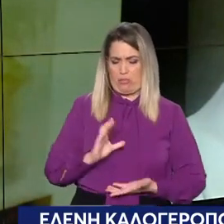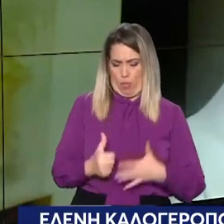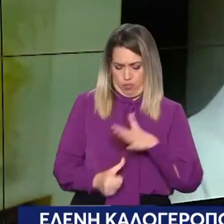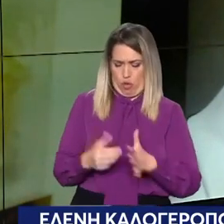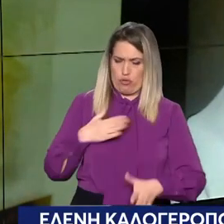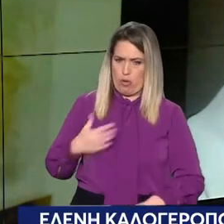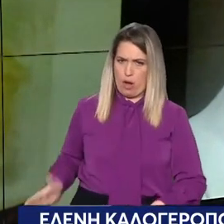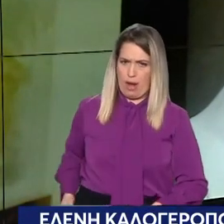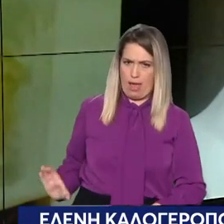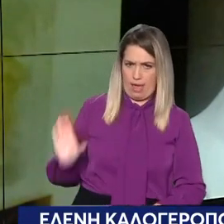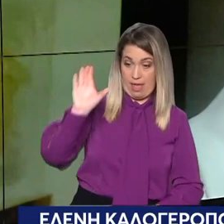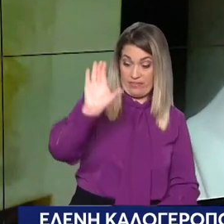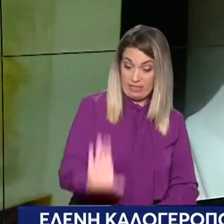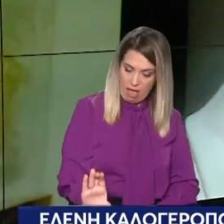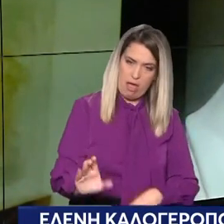ασυνήθιστο.